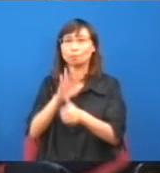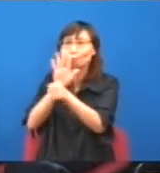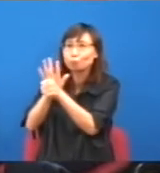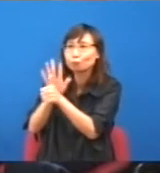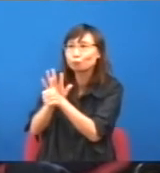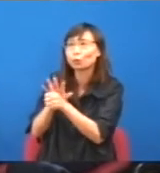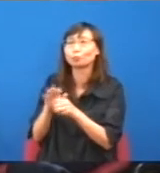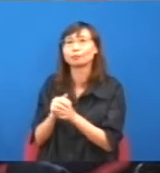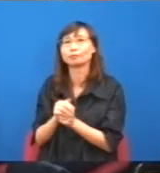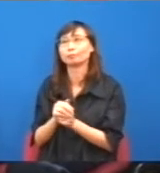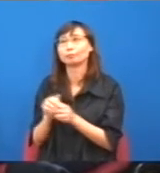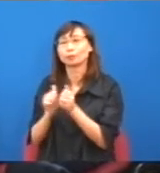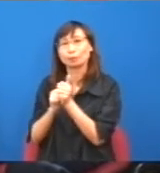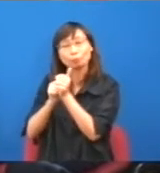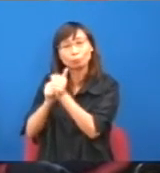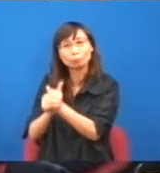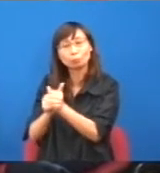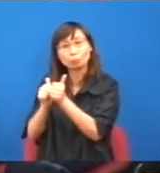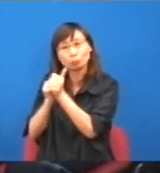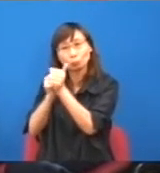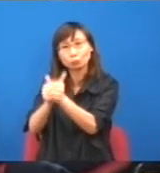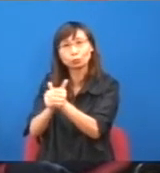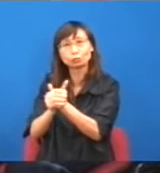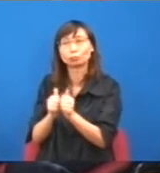即是要陪著他們,看著他們,